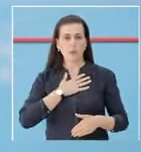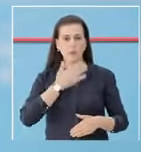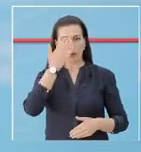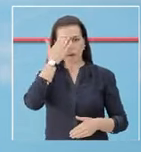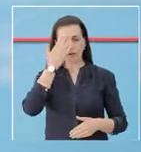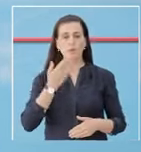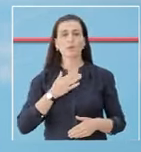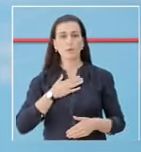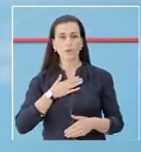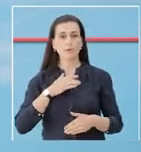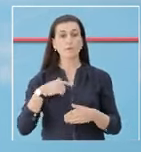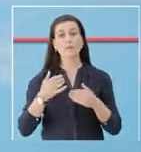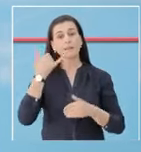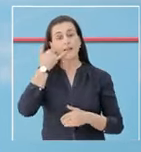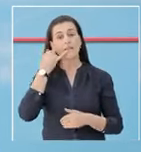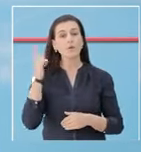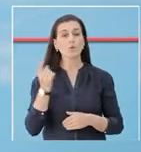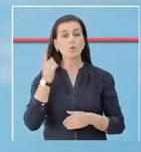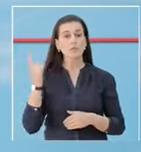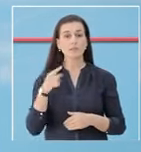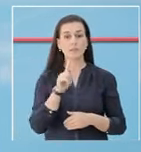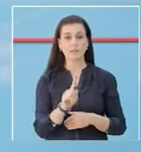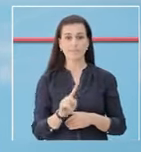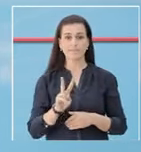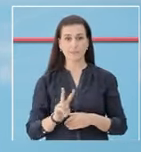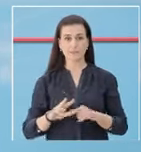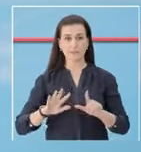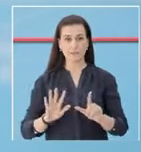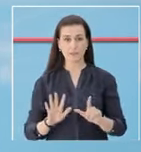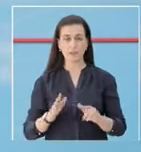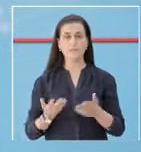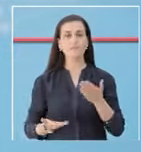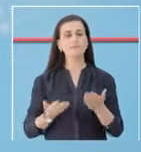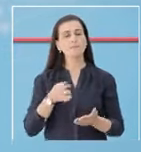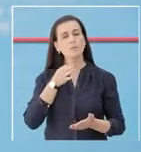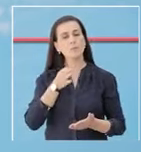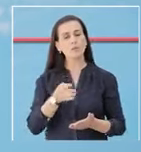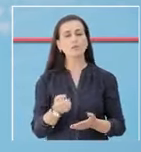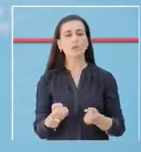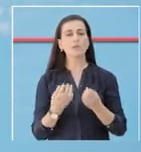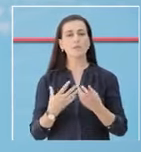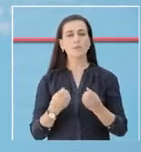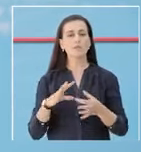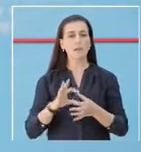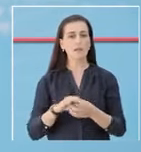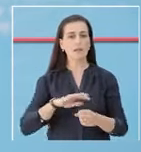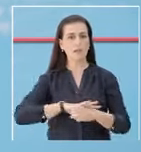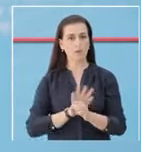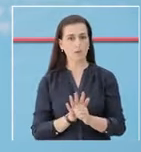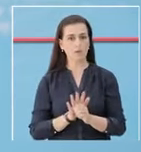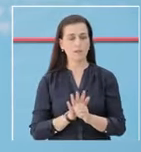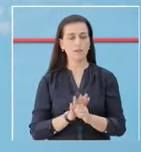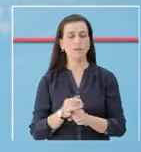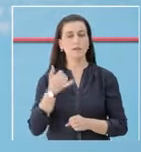-19, telefononi në numri në urgjensës 127. Për gjithdo pyetje apo informacion rreth COVID